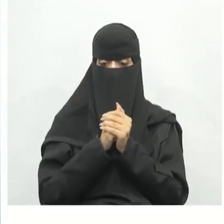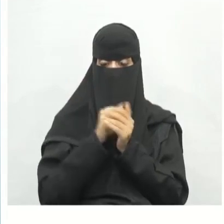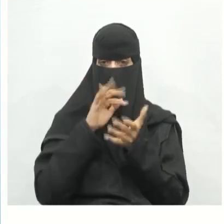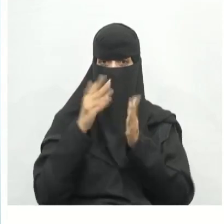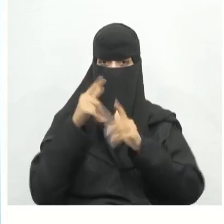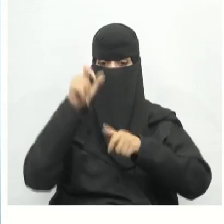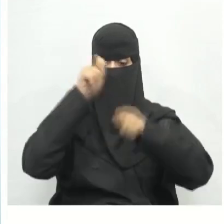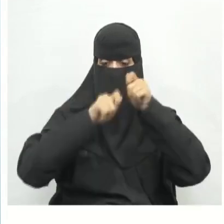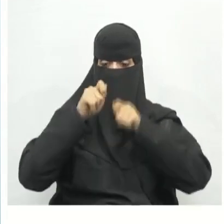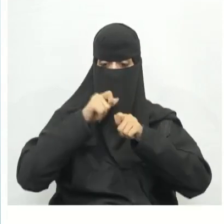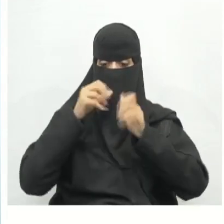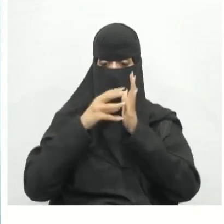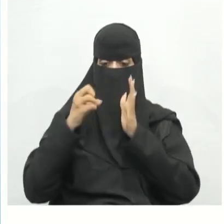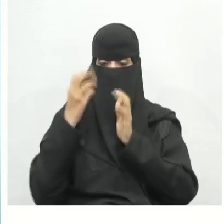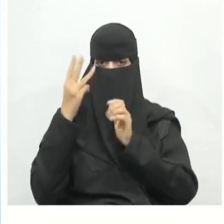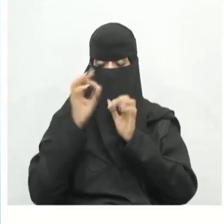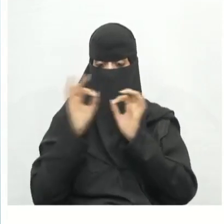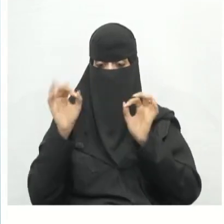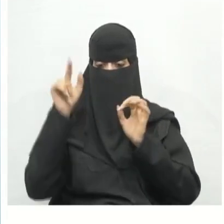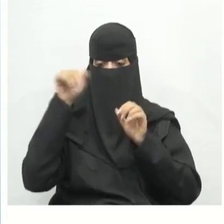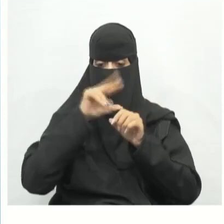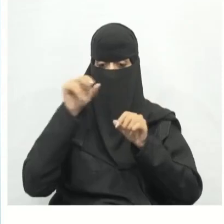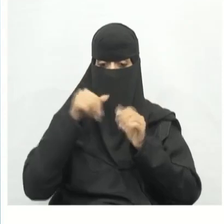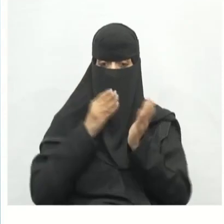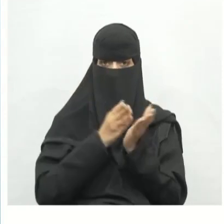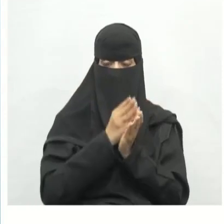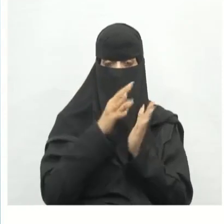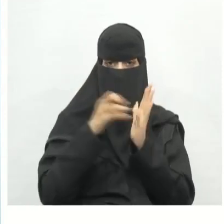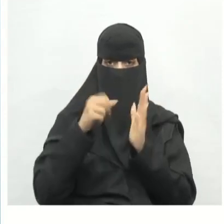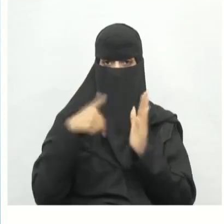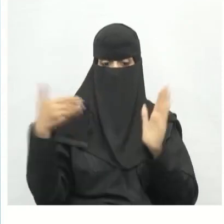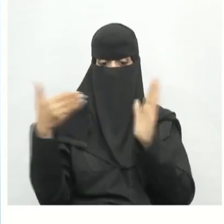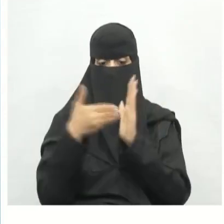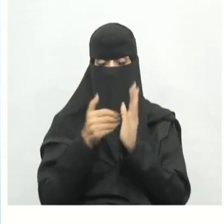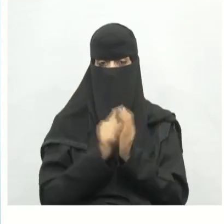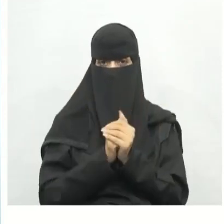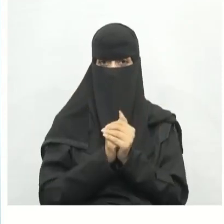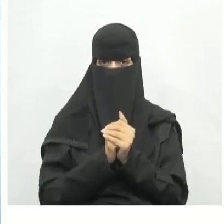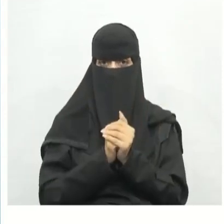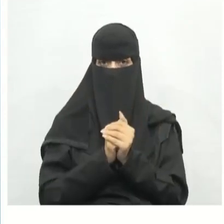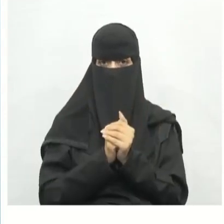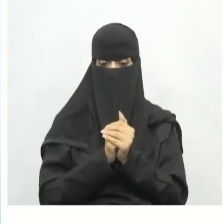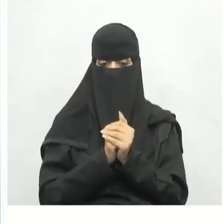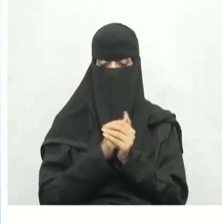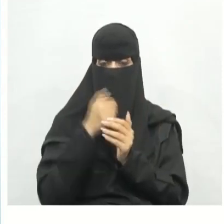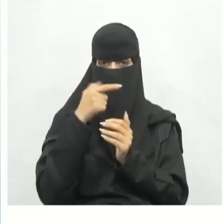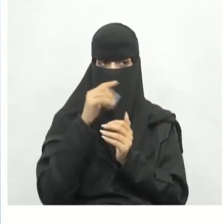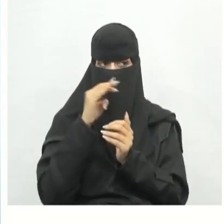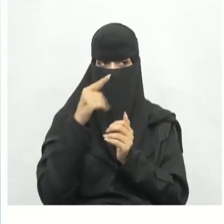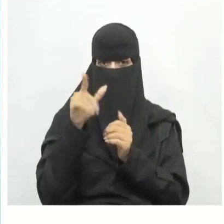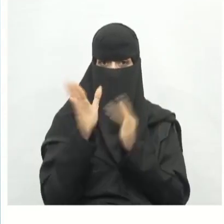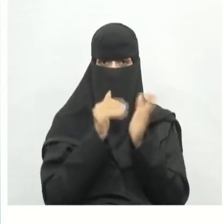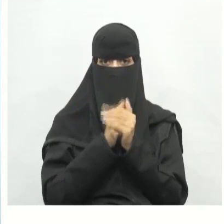أربعة يمكن استخدام النماذج ثلاثية الأبعاد لمحاكاة سلوك المنتج النهائي ممتاز